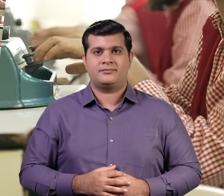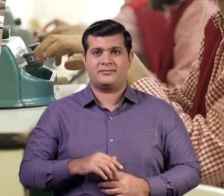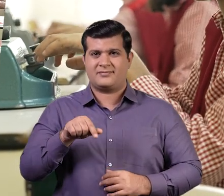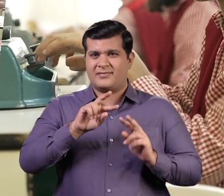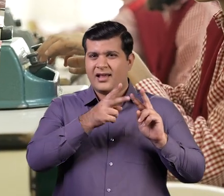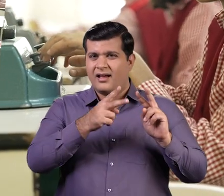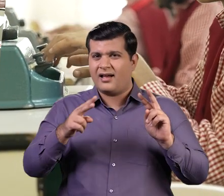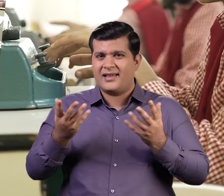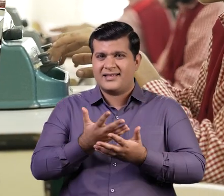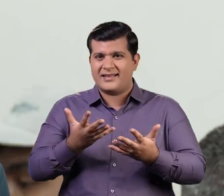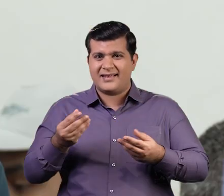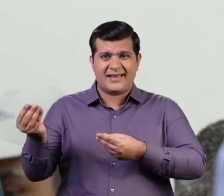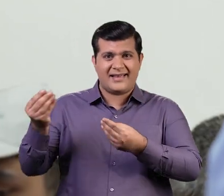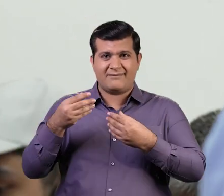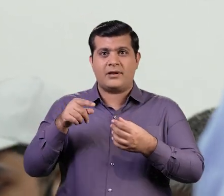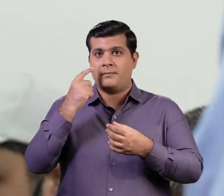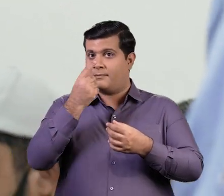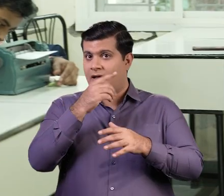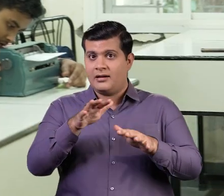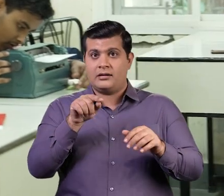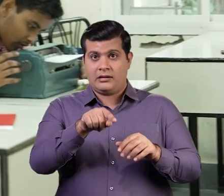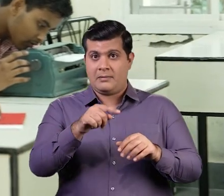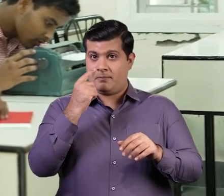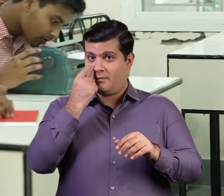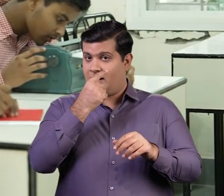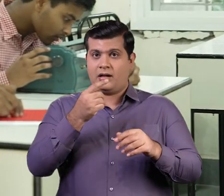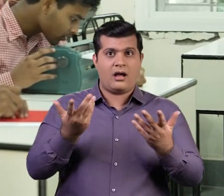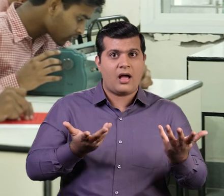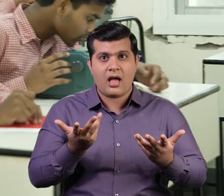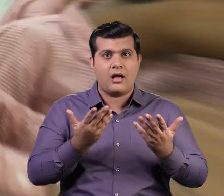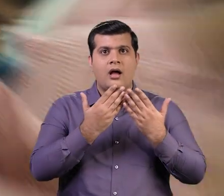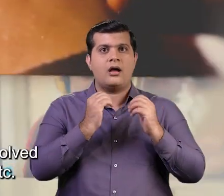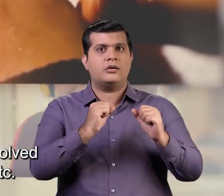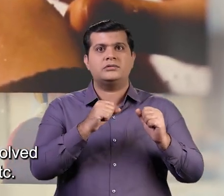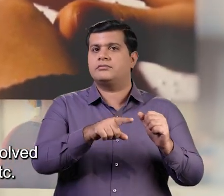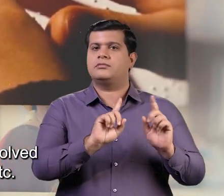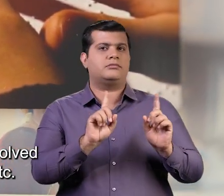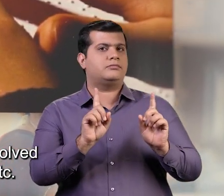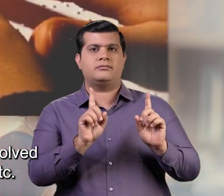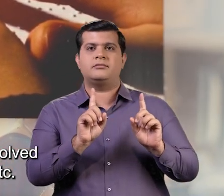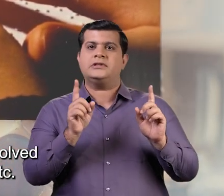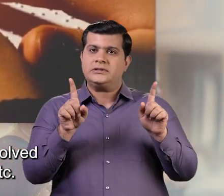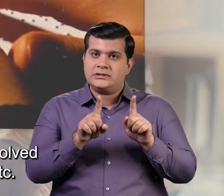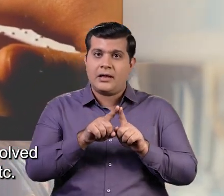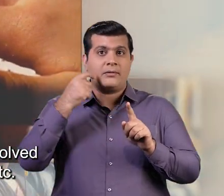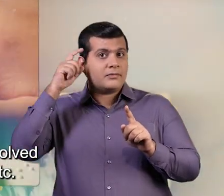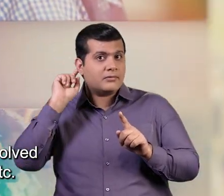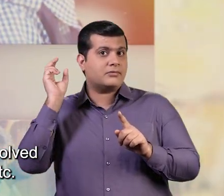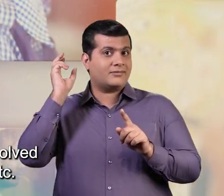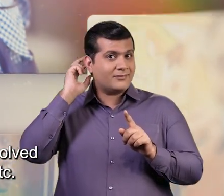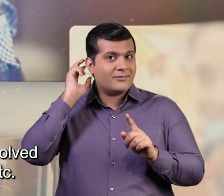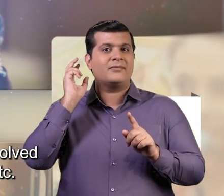इन सहायक यंत्रों द्वारा, द्रिश्टि बाधा, शिक्षा में बाधा नहीं बन सकती उसी प्रकार, श्रवण यंत्रों,